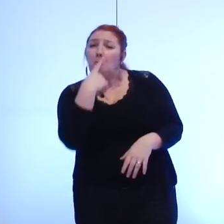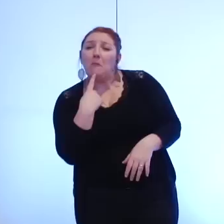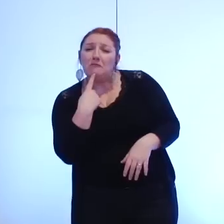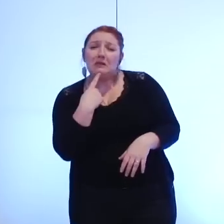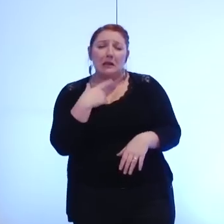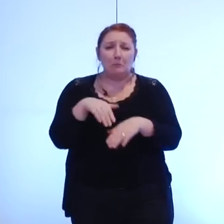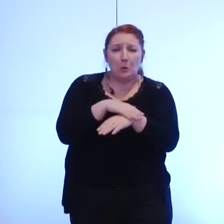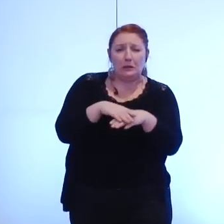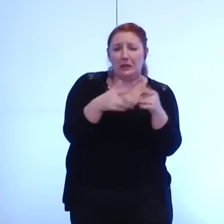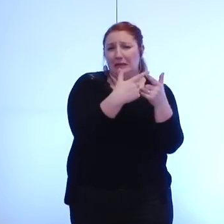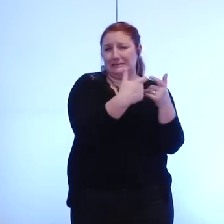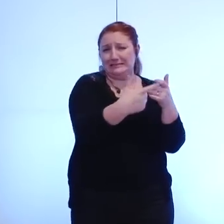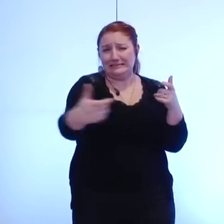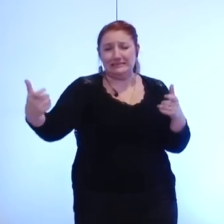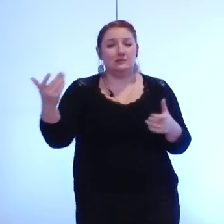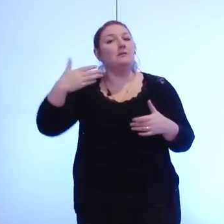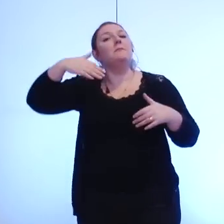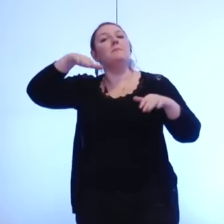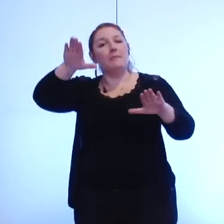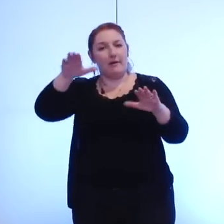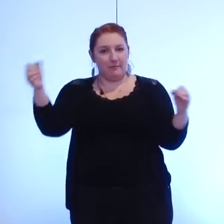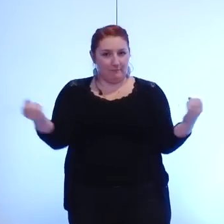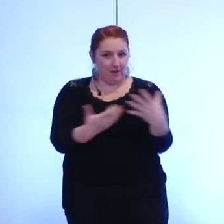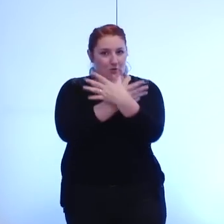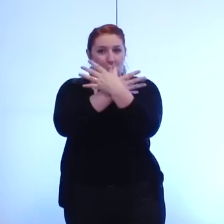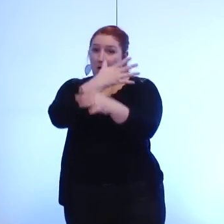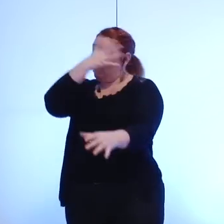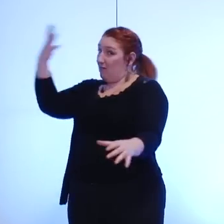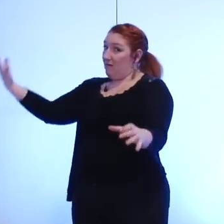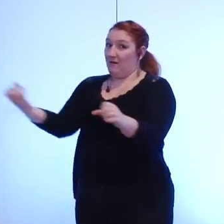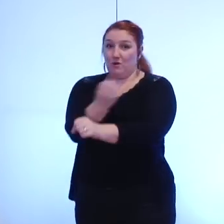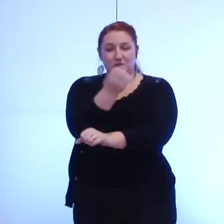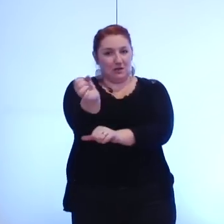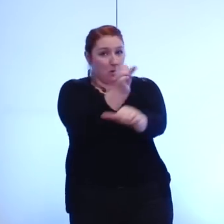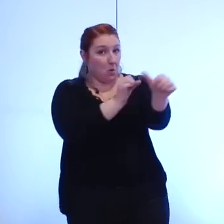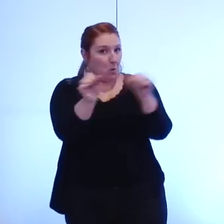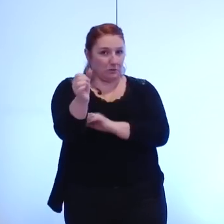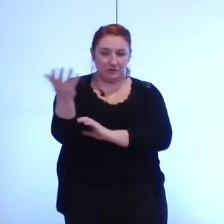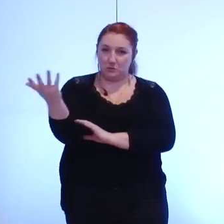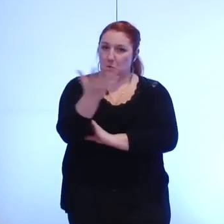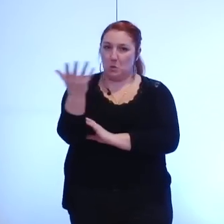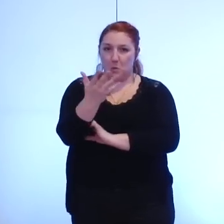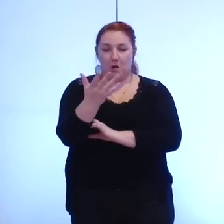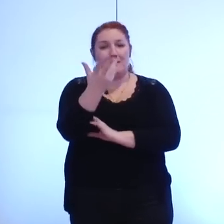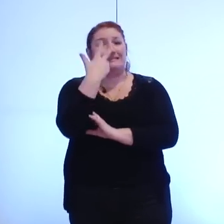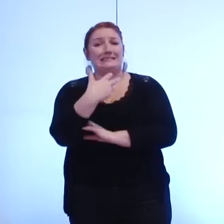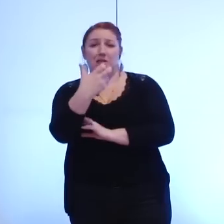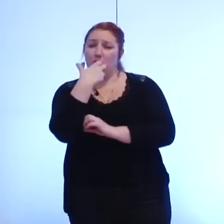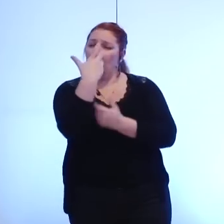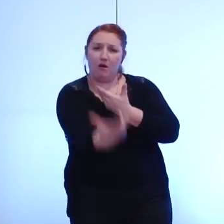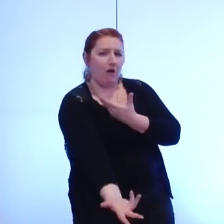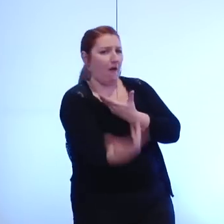mais la métropole ne sera réussie que le jour où nous réussirons pleinement à associer les citoyens